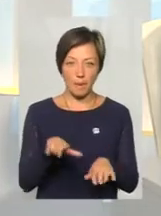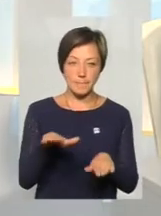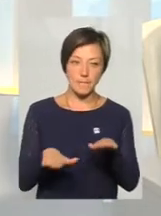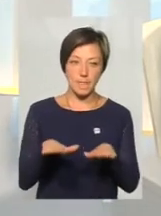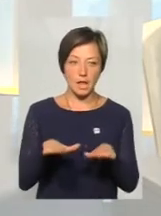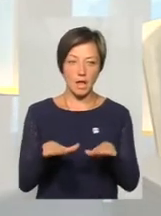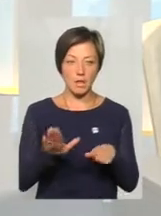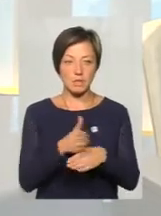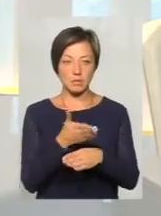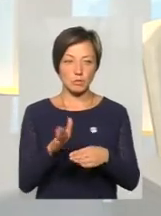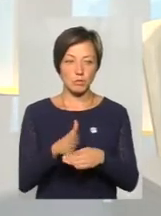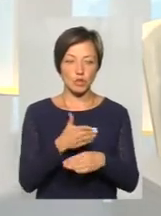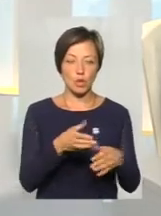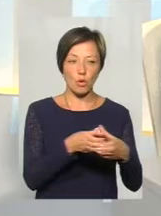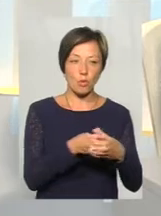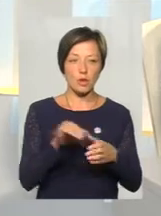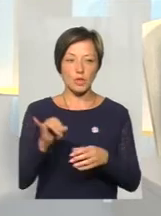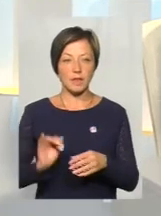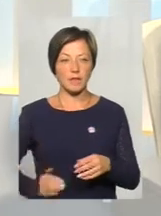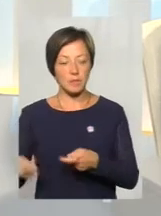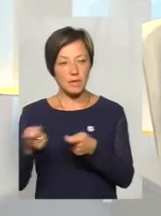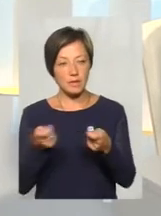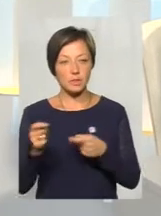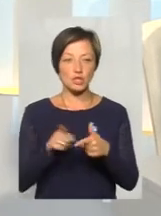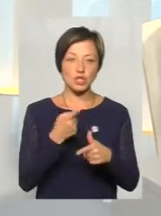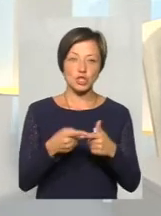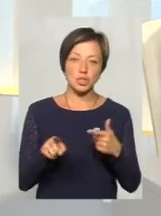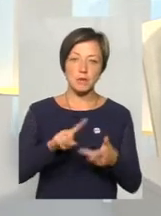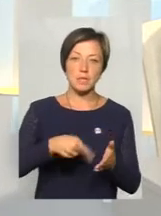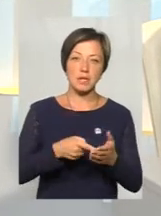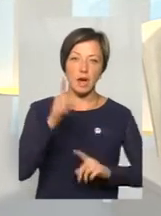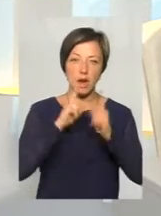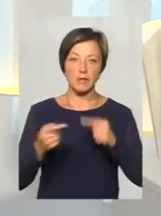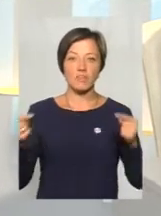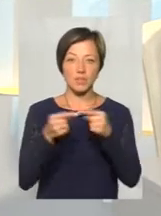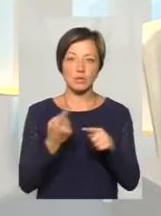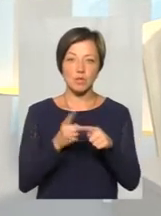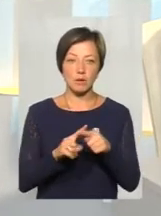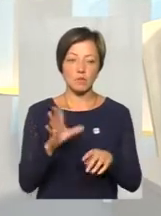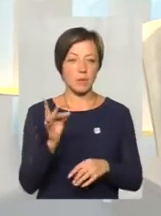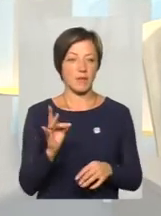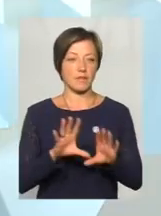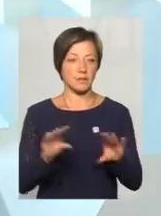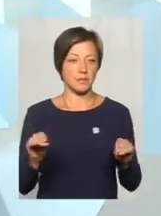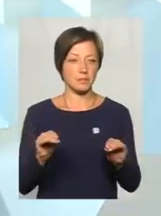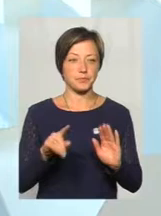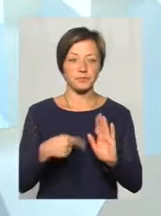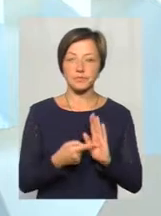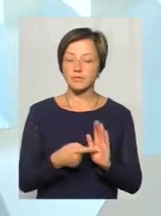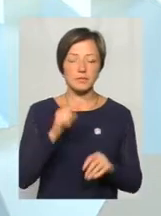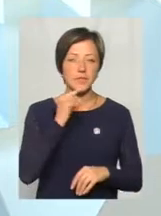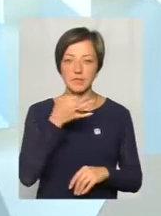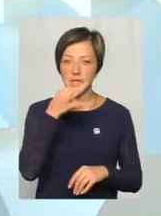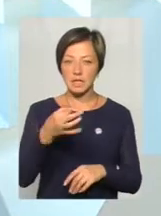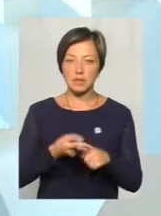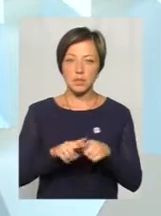між громадою і перевізниками, чи міська рада визначила, що це буде тариф 5 гривень? Важко сказати, що це